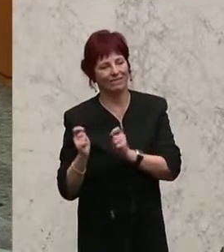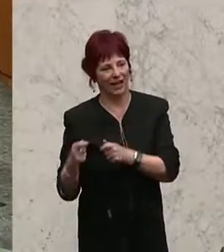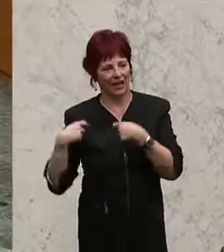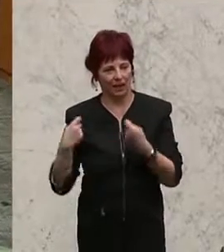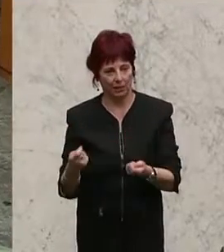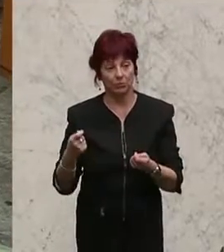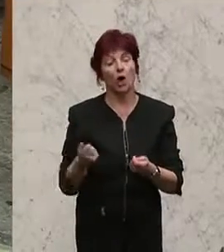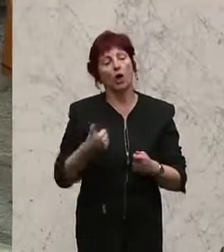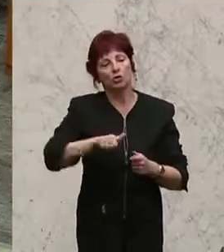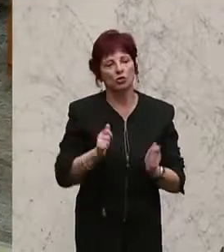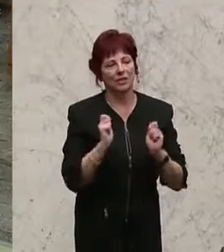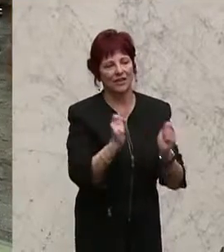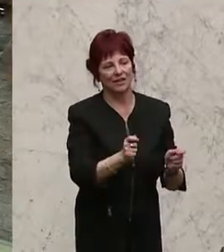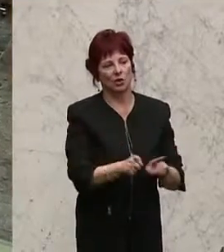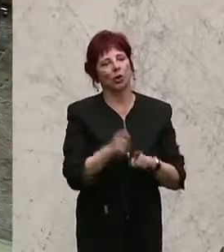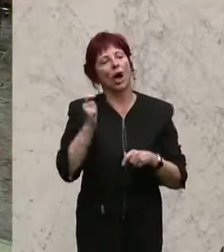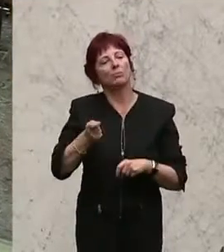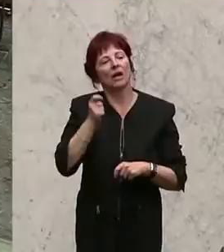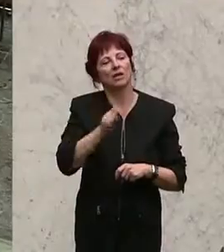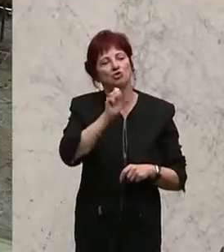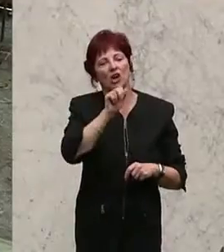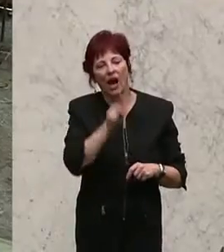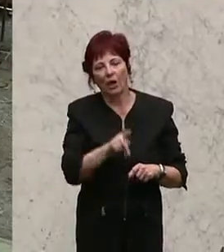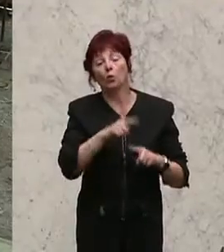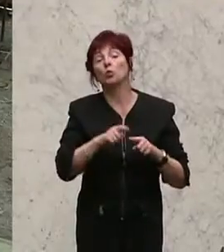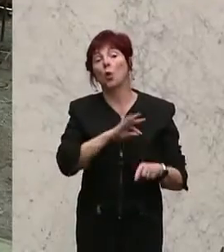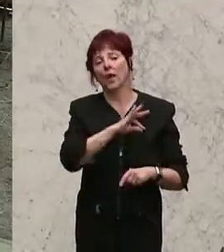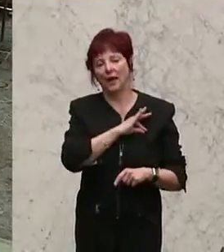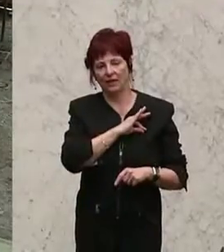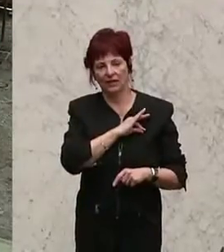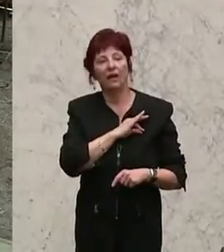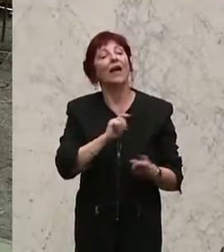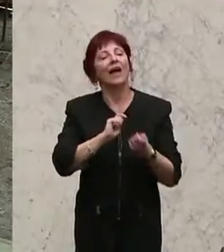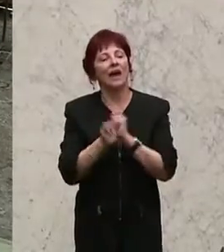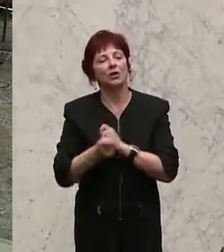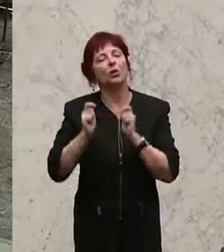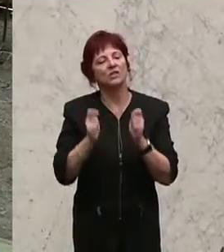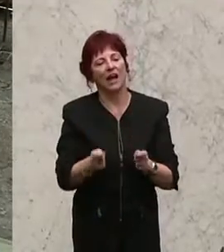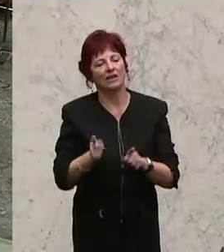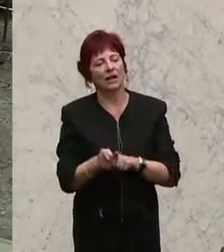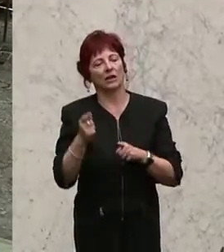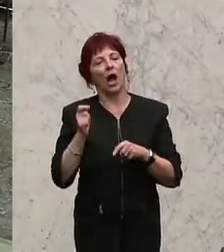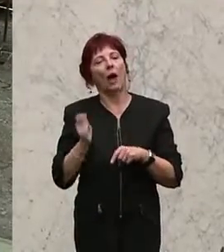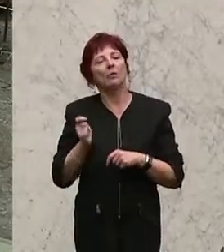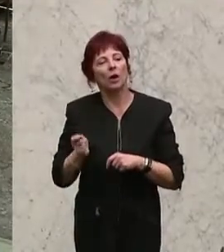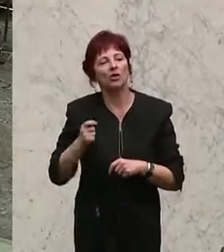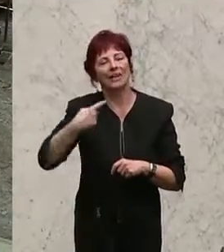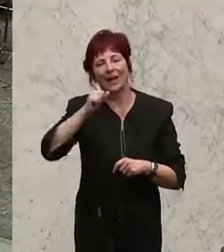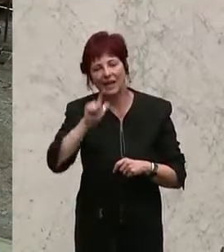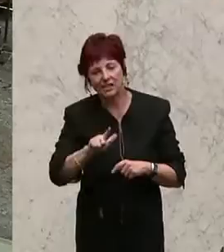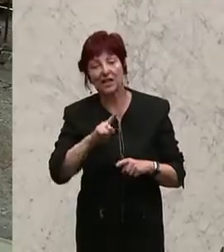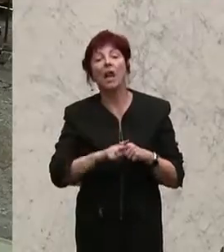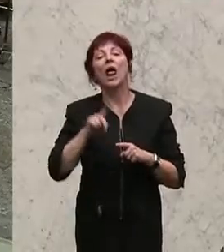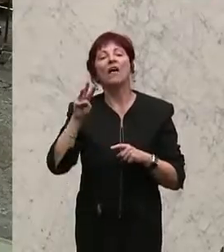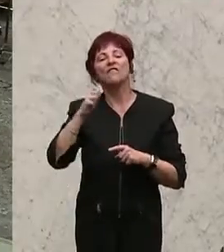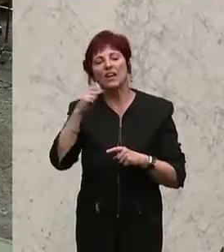vor. Zusatzantrag der Abgeordneten Dr. Scherack, Kolleginnen und Kollegen. Abänderungsantrag der Abgeordneten Mag. Gerstl, Dr.